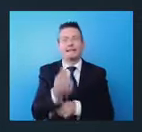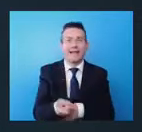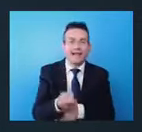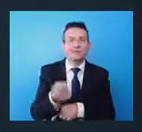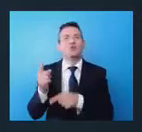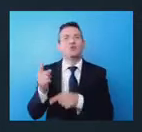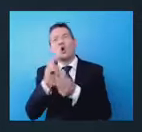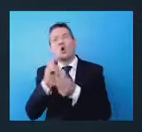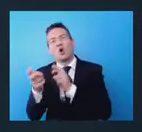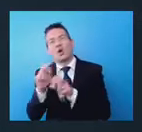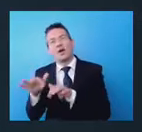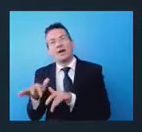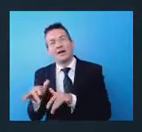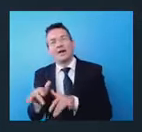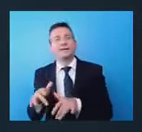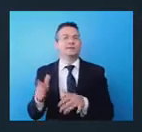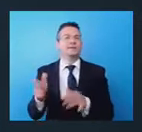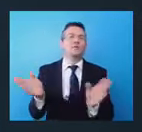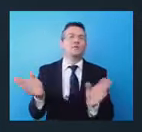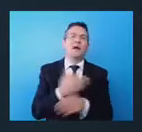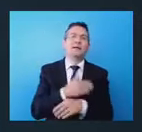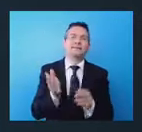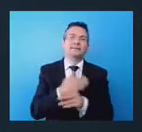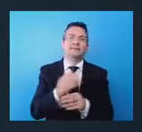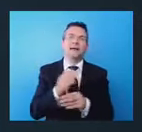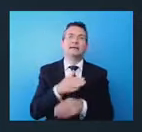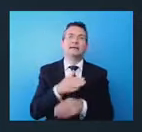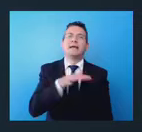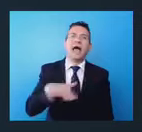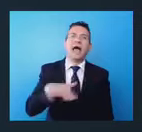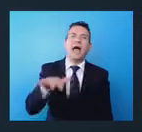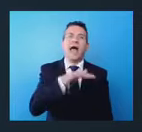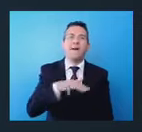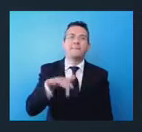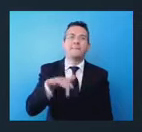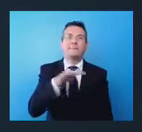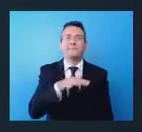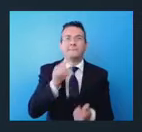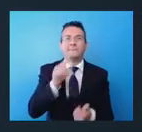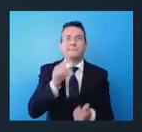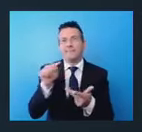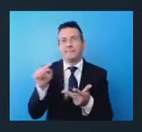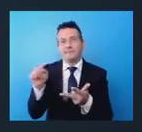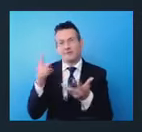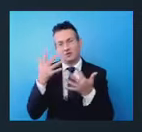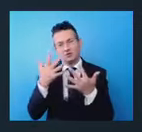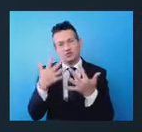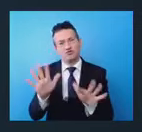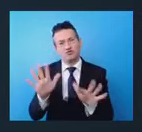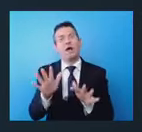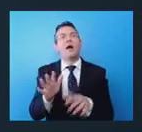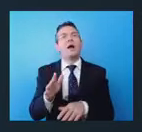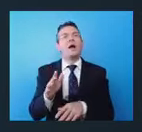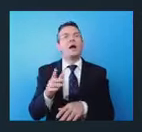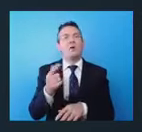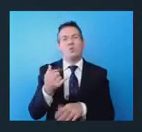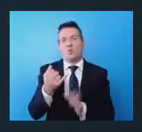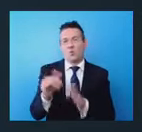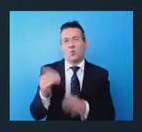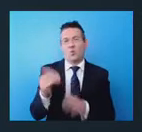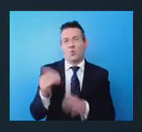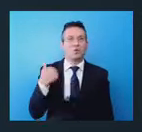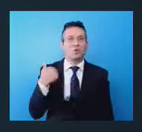tutti gli ambiti sostanzialmente che sono stati toccati. Da ultimo quello molto interessante che diceva